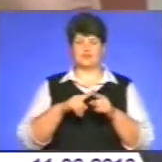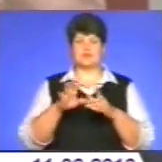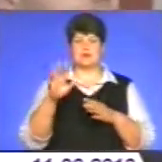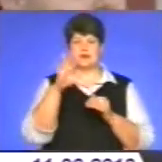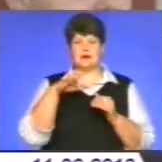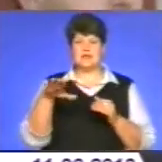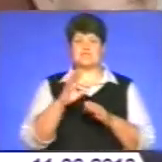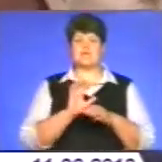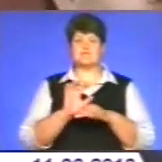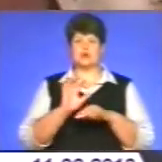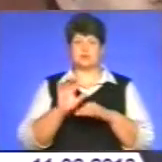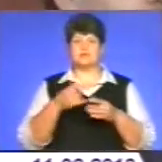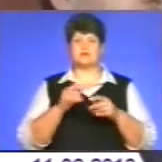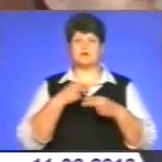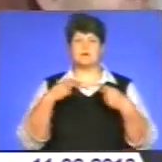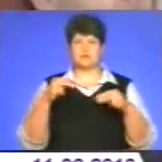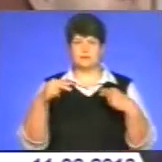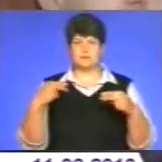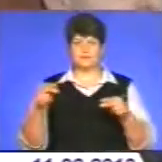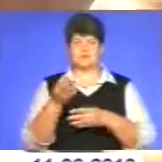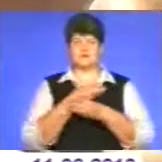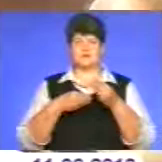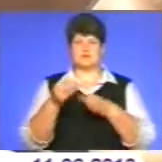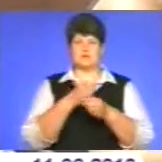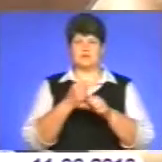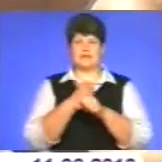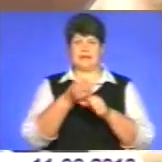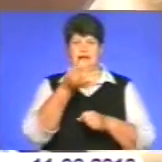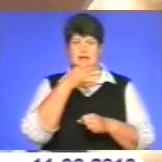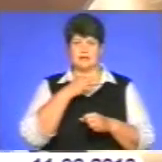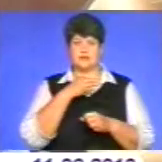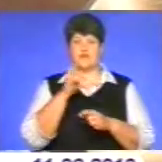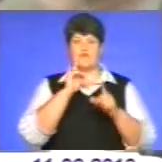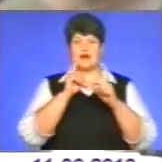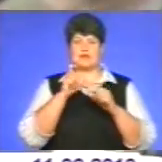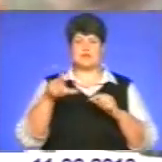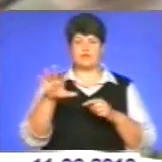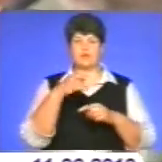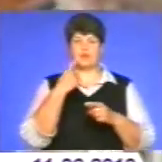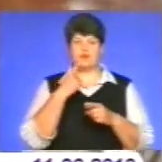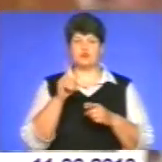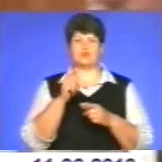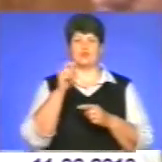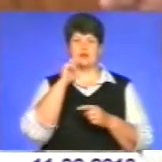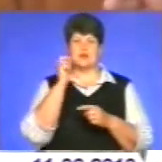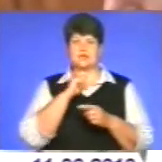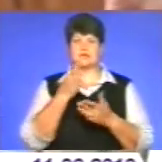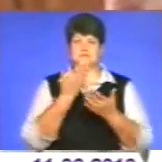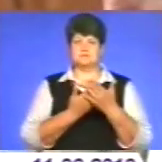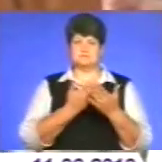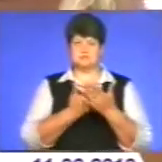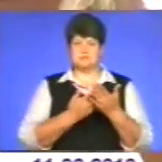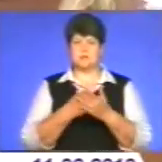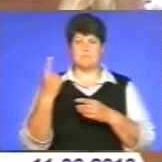виробництво, ані розповсюдження фальсифікованих ліків. У Раді Європи Україну ставлять за взірець. Вона перш ратифікувала конвенцію, що захищає